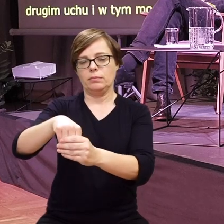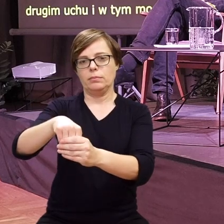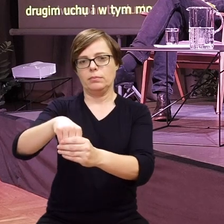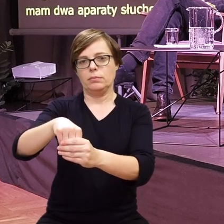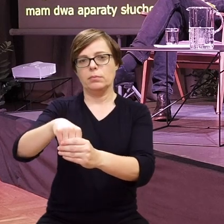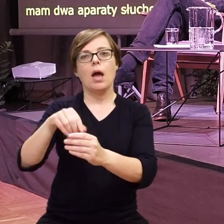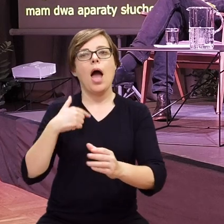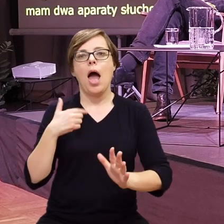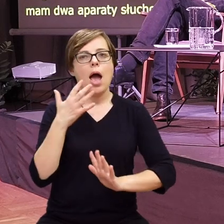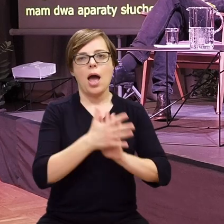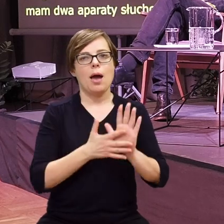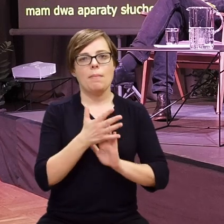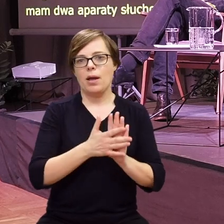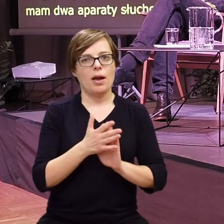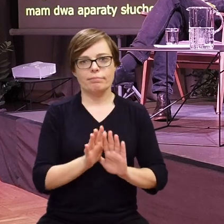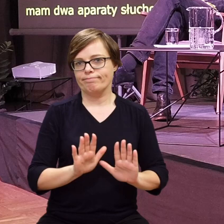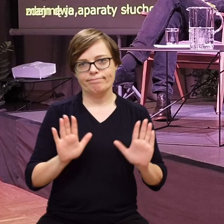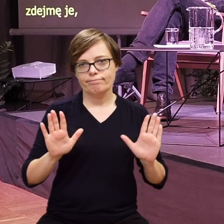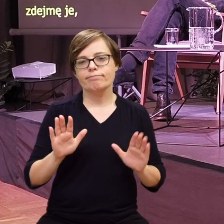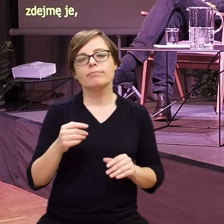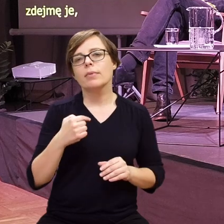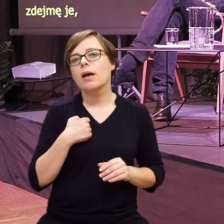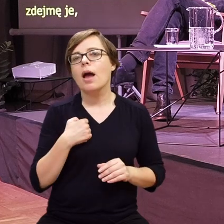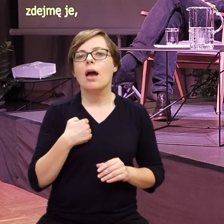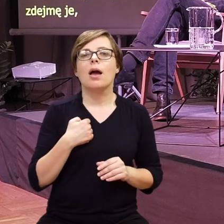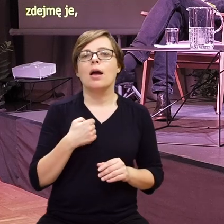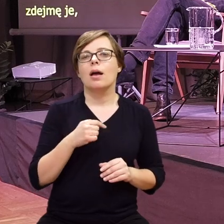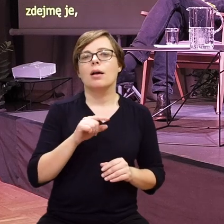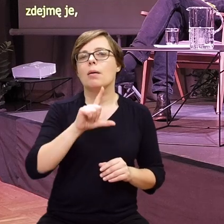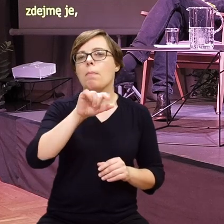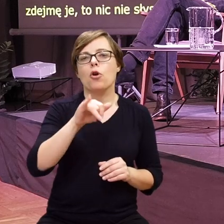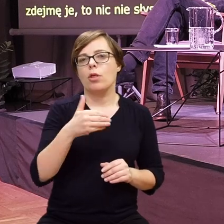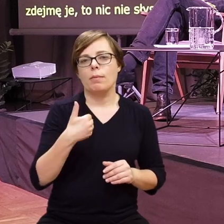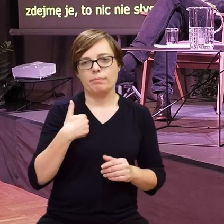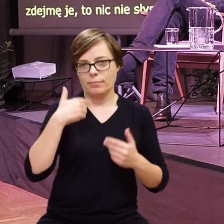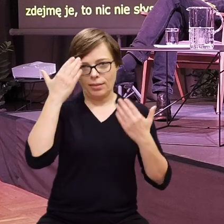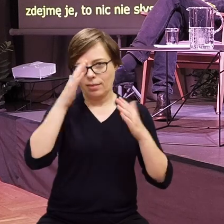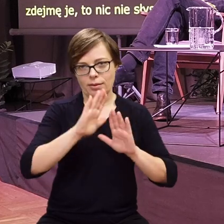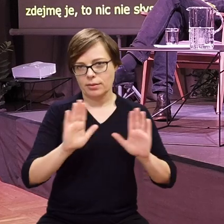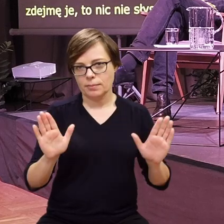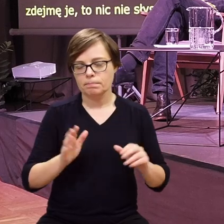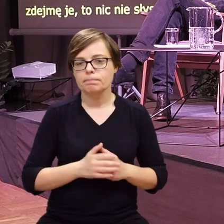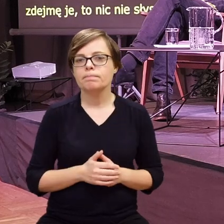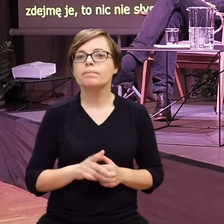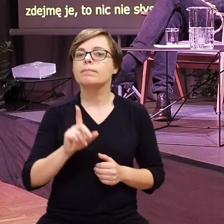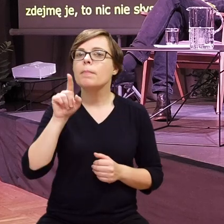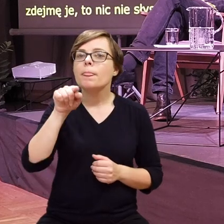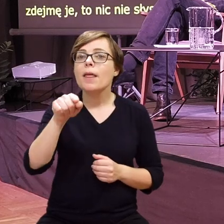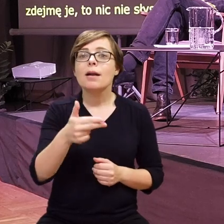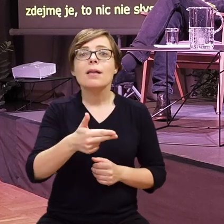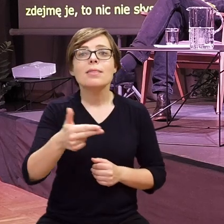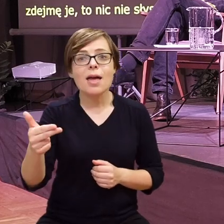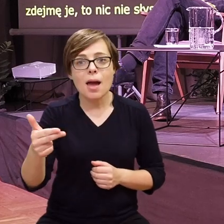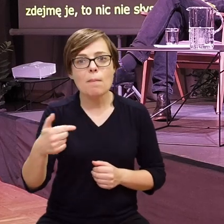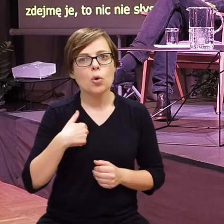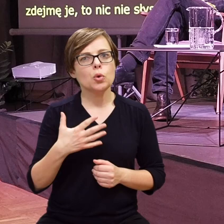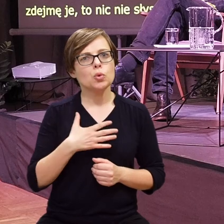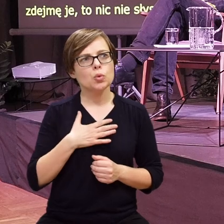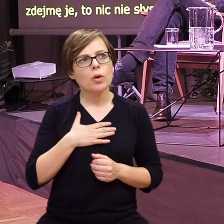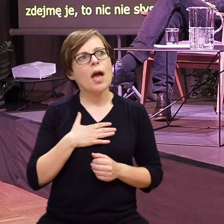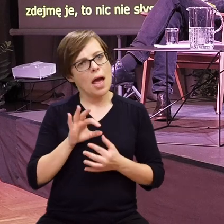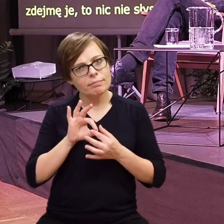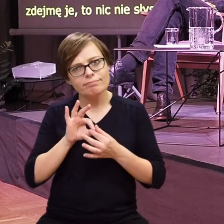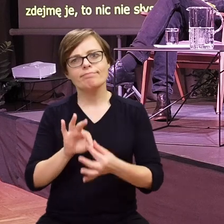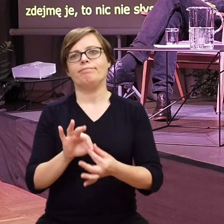nie migam, nie znam języka migowego, ale ten temat jest mi bliski.